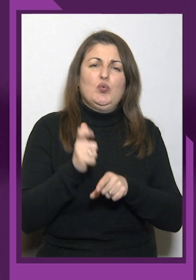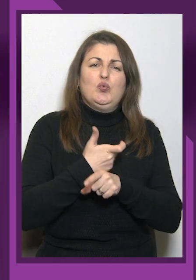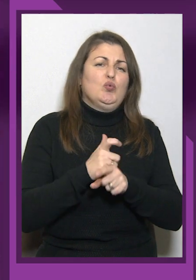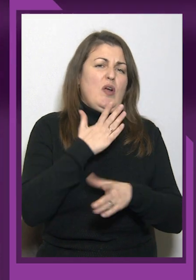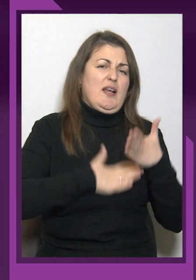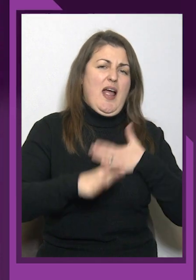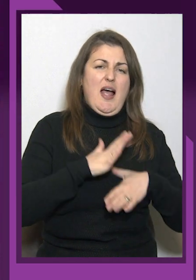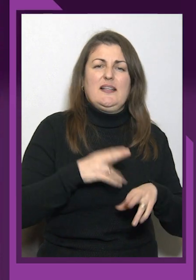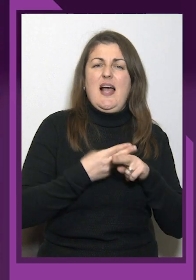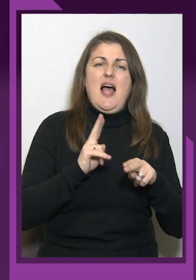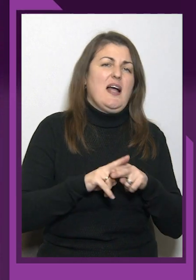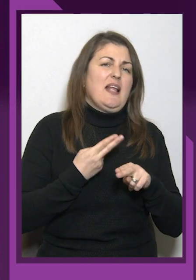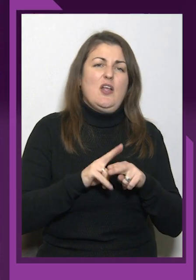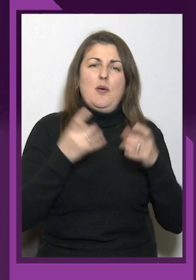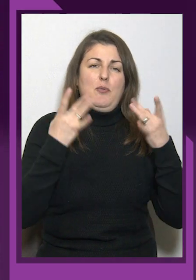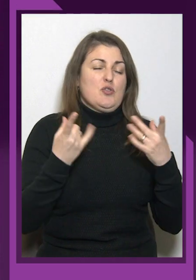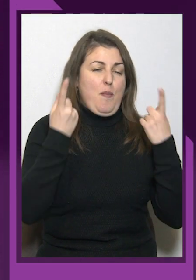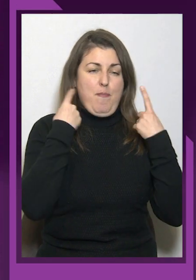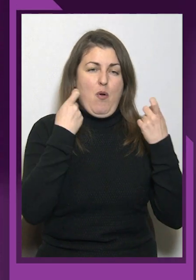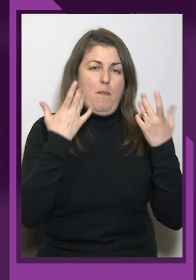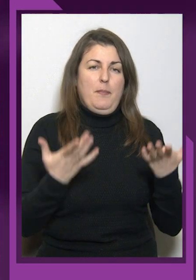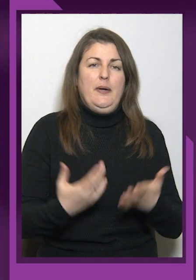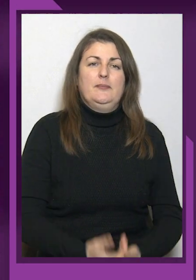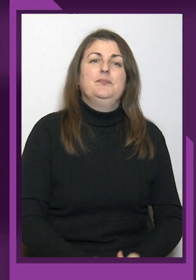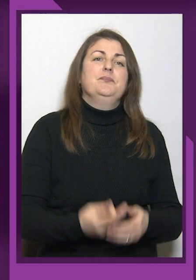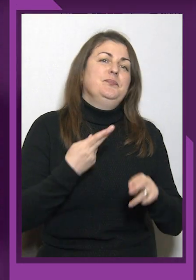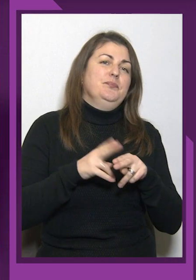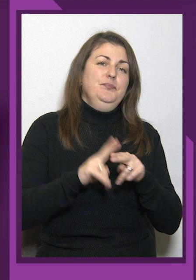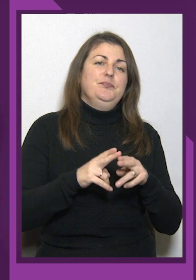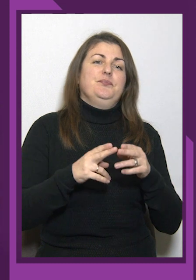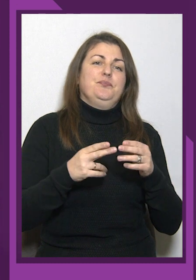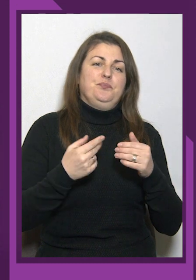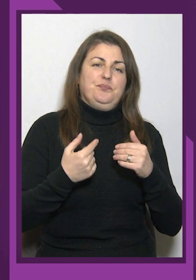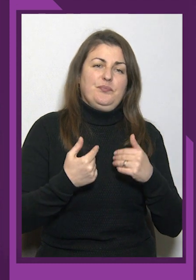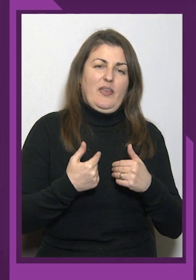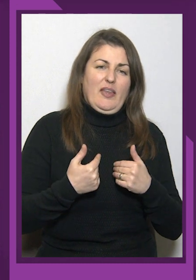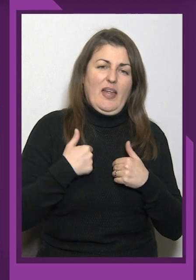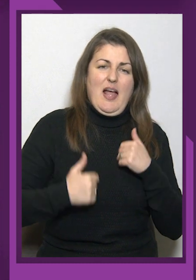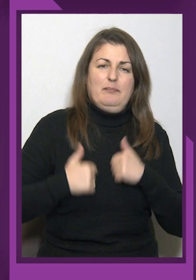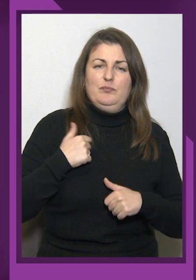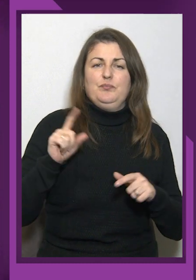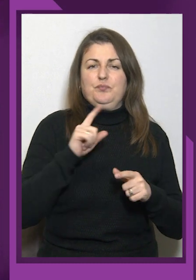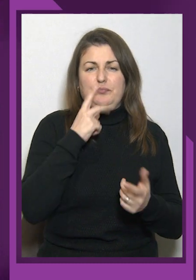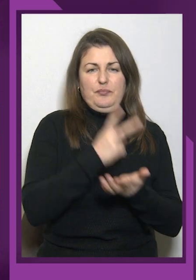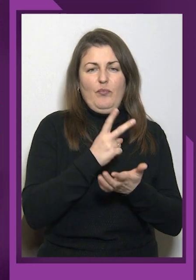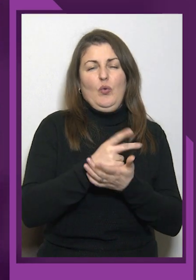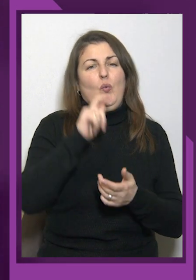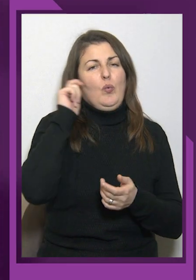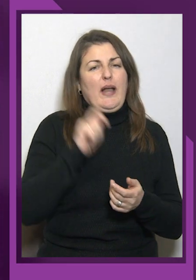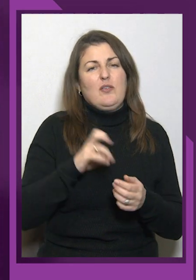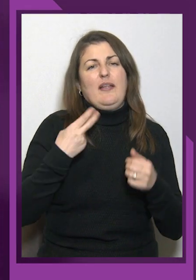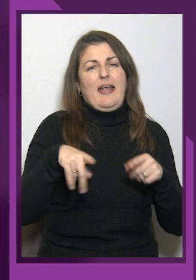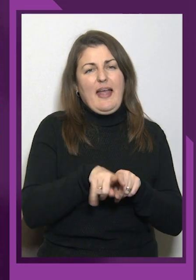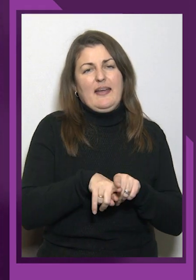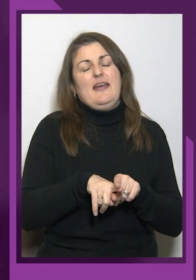радий. Це взагалі просто бомба. Я горд, що я представляю Україну на